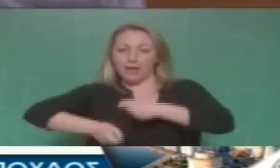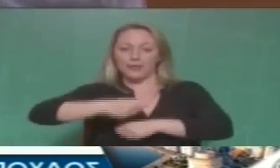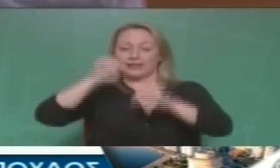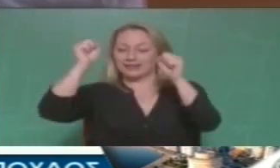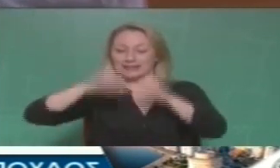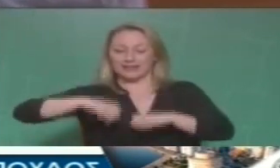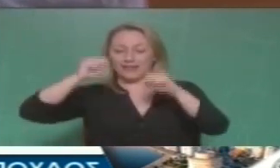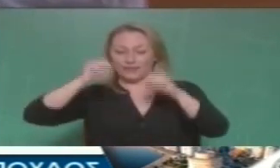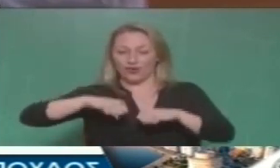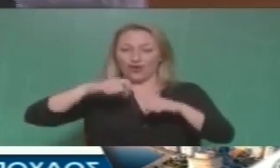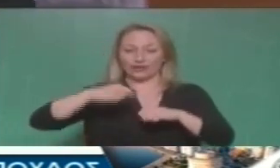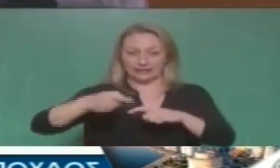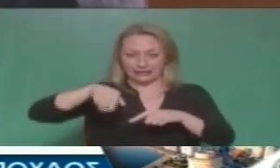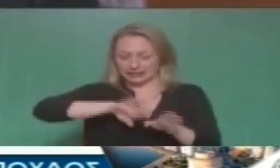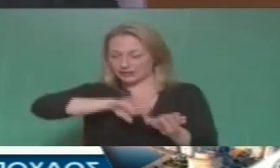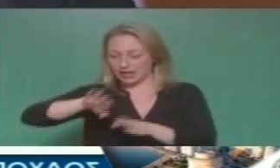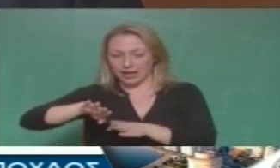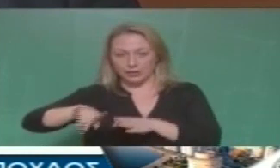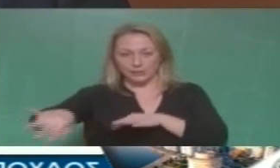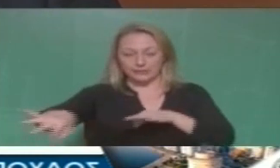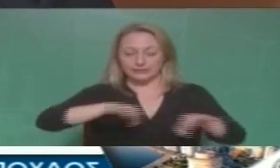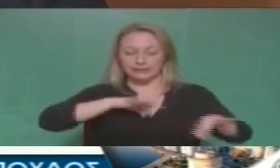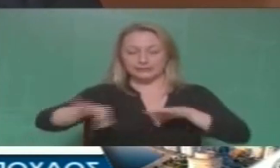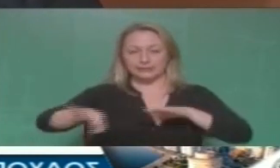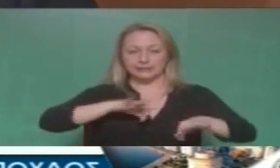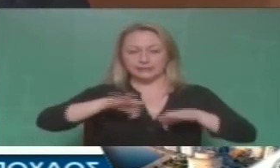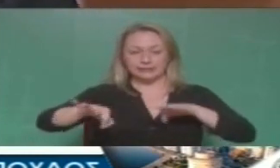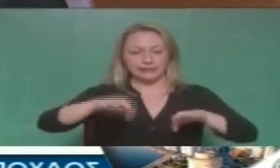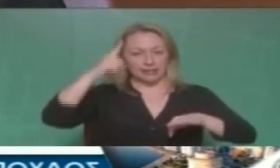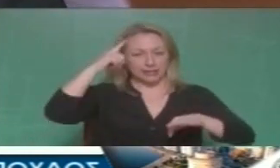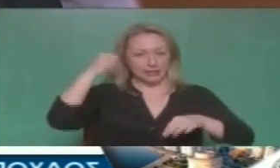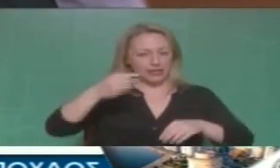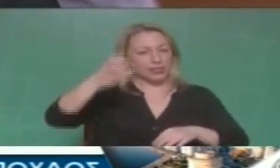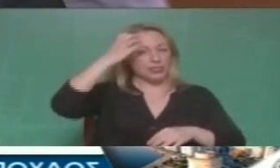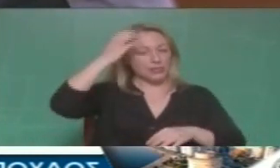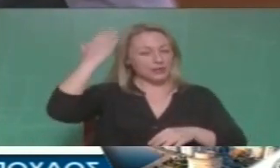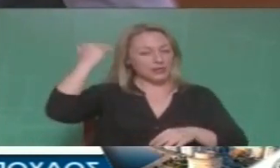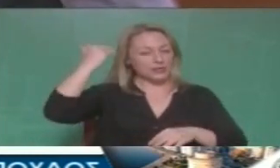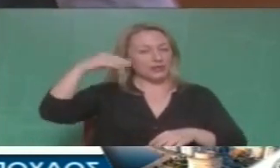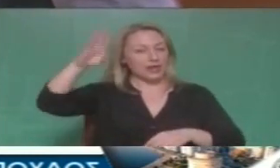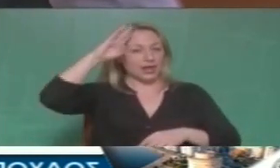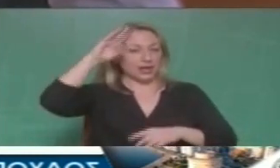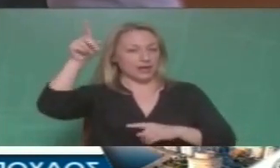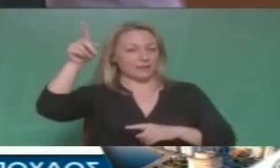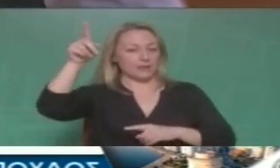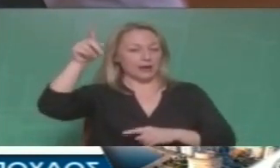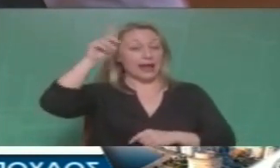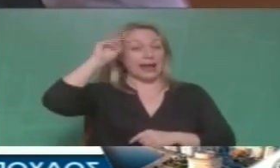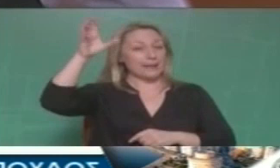συμφωνίες αλλά στρατηγικές συμφωνίες Θυμηθείτε τι έγινε με τις Ηνωμένες Πολιτείες